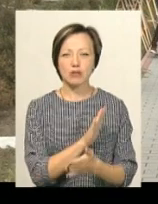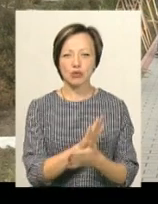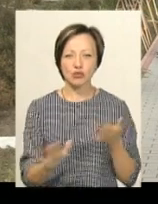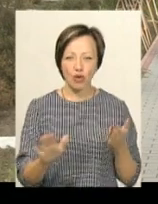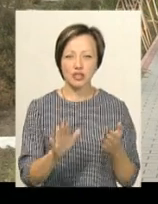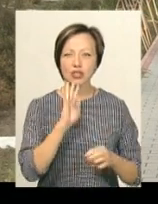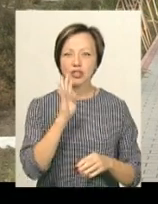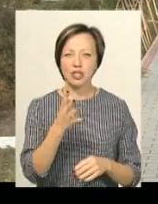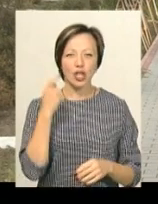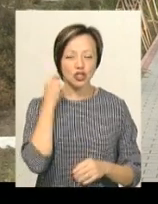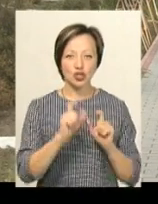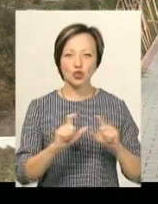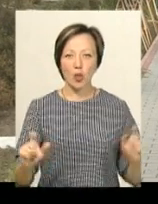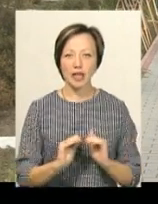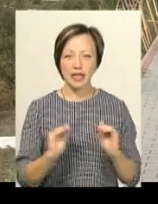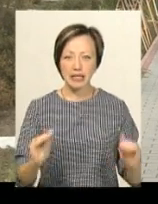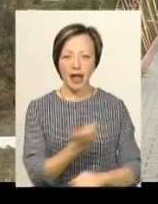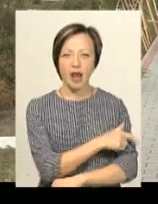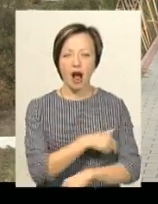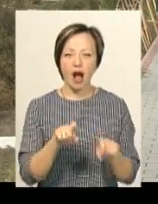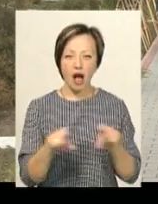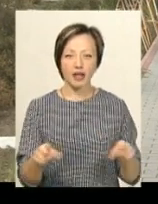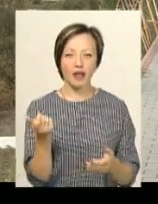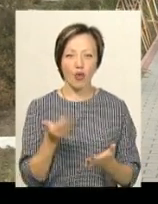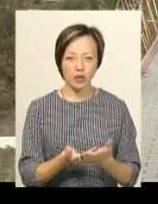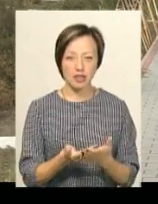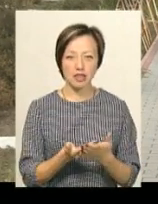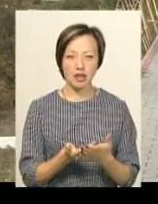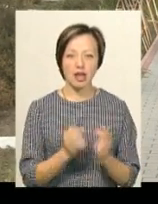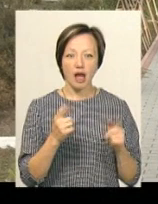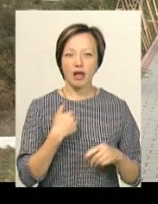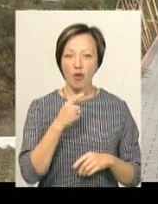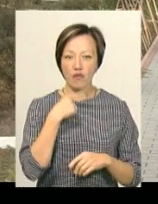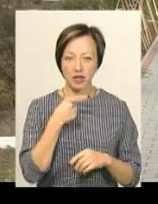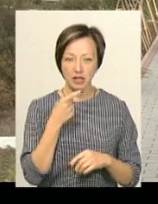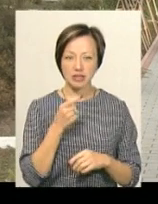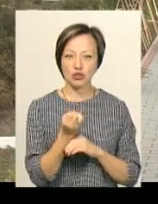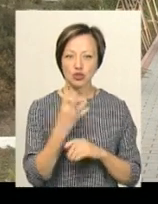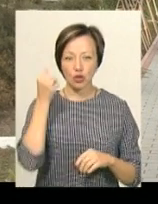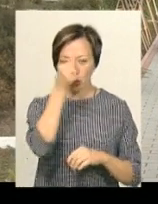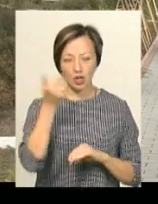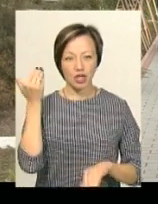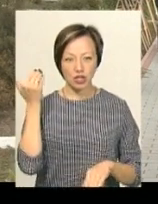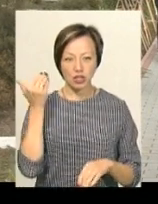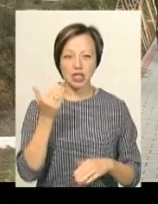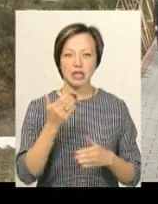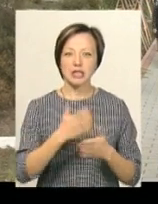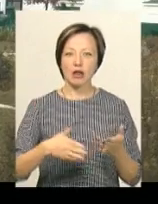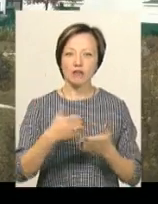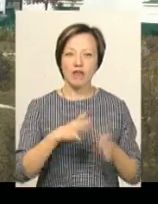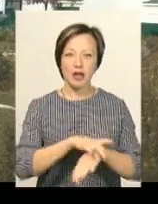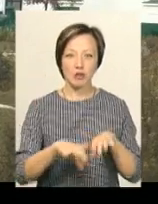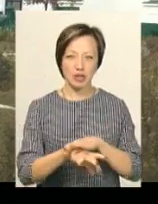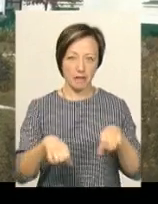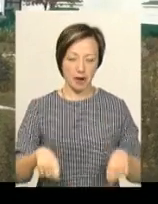-річна школа для дітей, лікарня. І ось, як я говорила, ще за 14 років раніше скасував крепостне право.